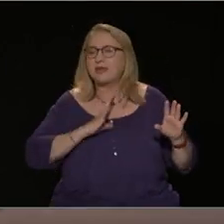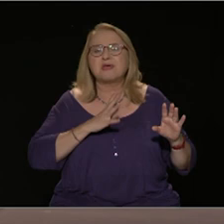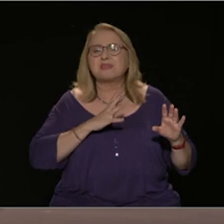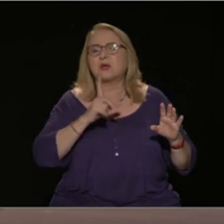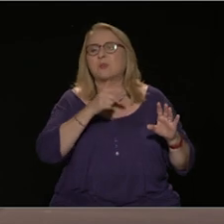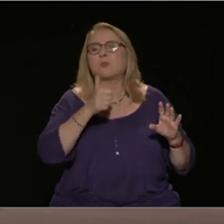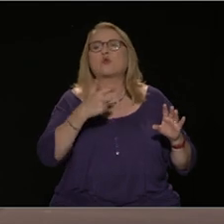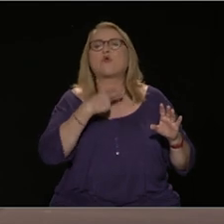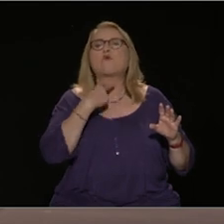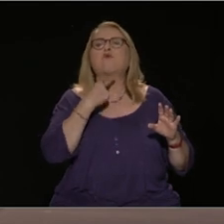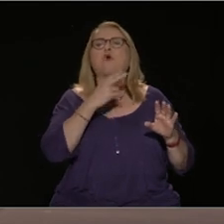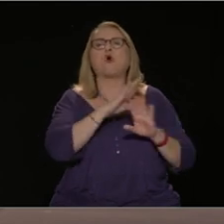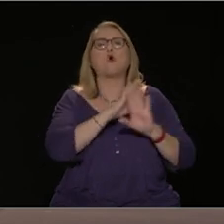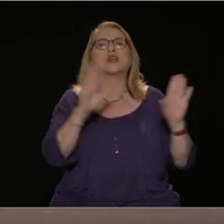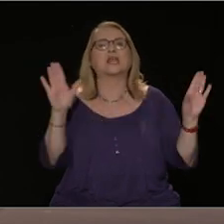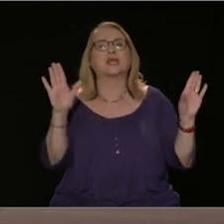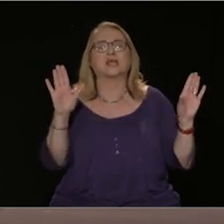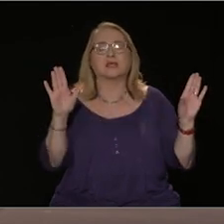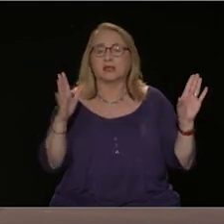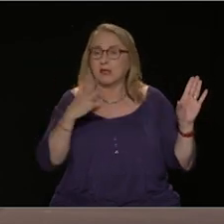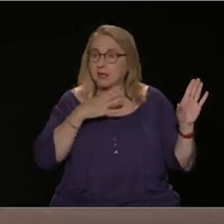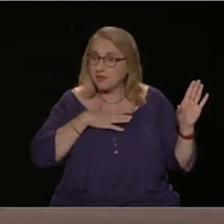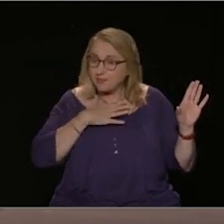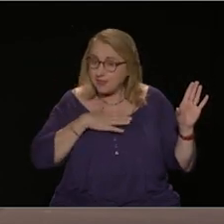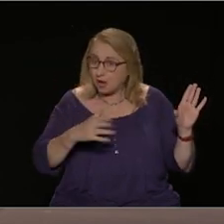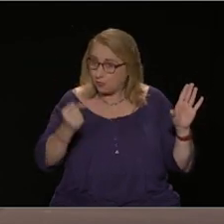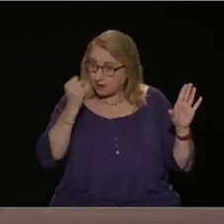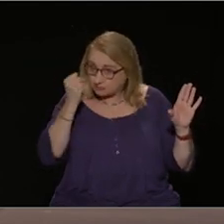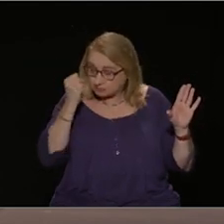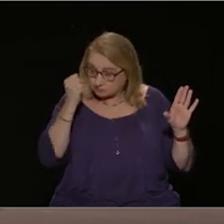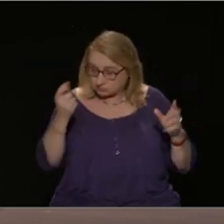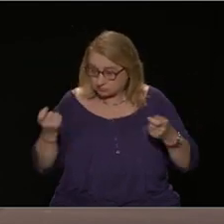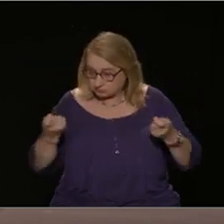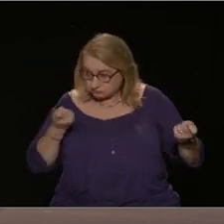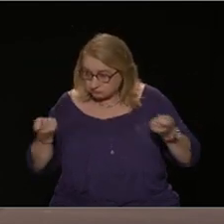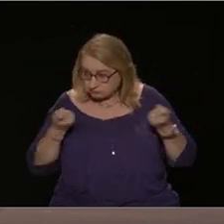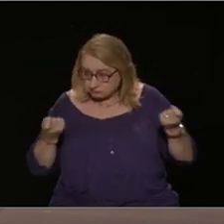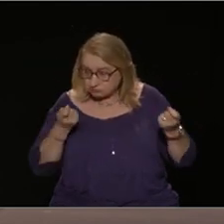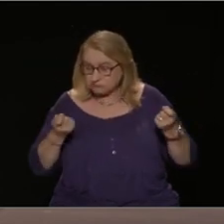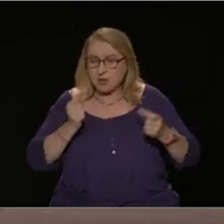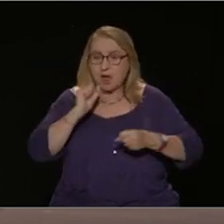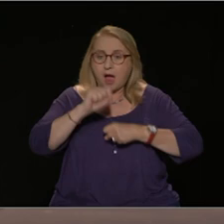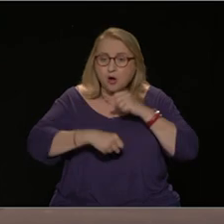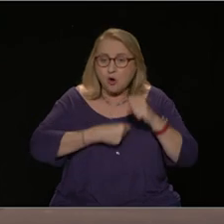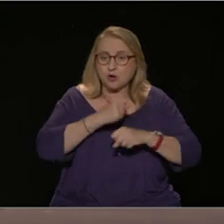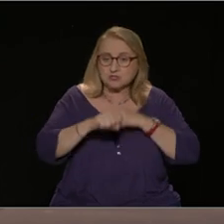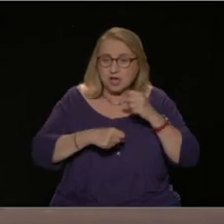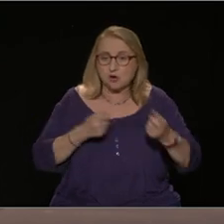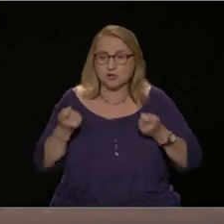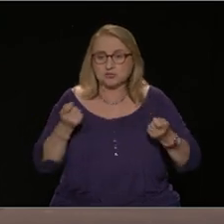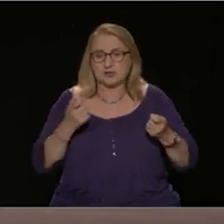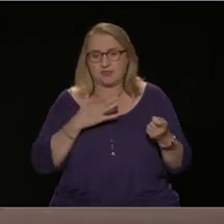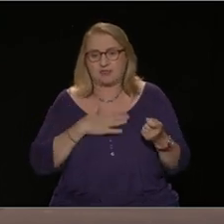αγώνες. Θέλουμε να είμαστε και μία φωνή η οποία να οργανώνει τους αγώνες. Δηλαδή να έχει